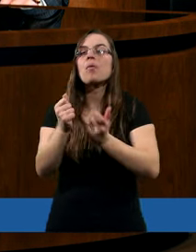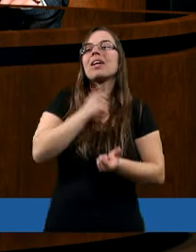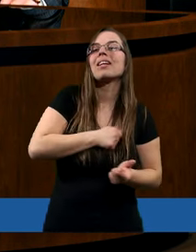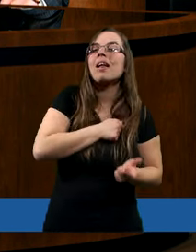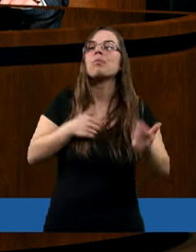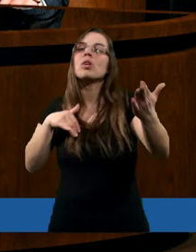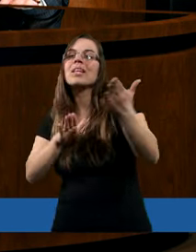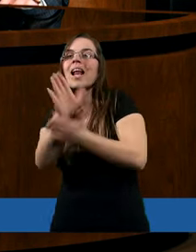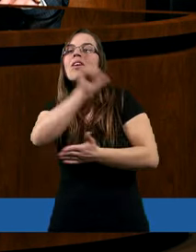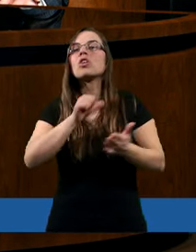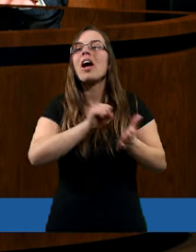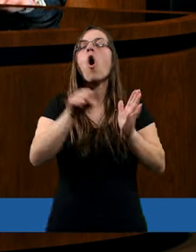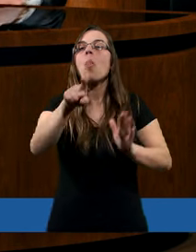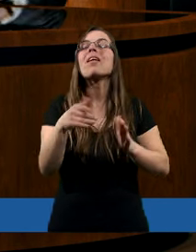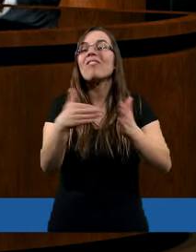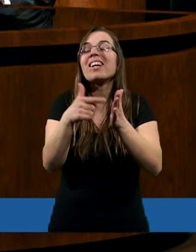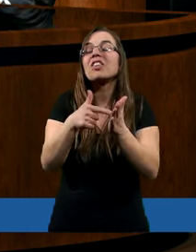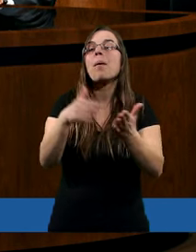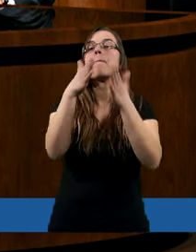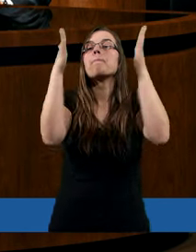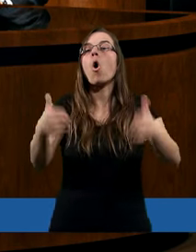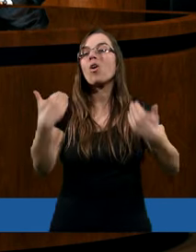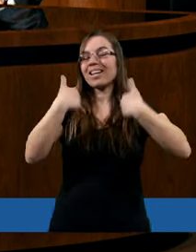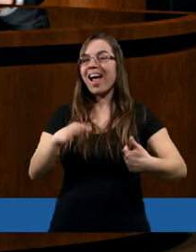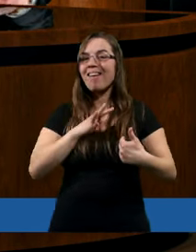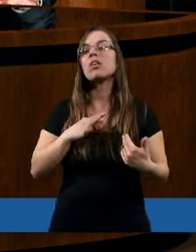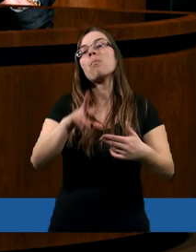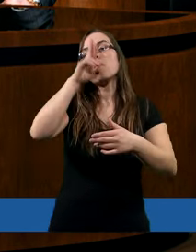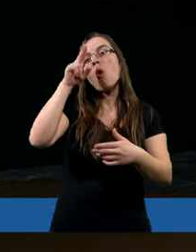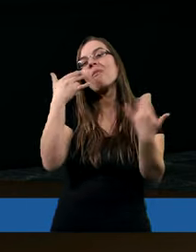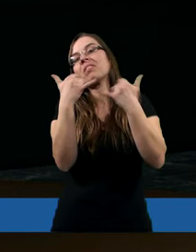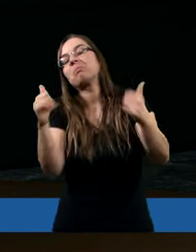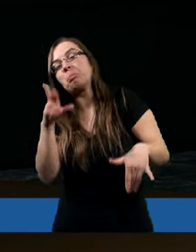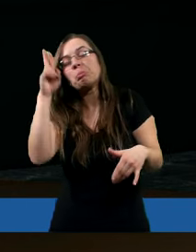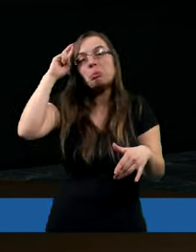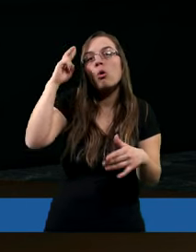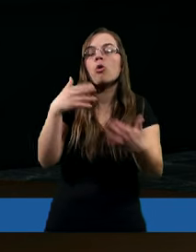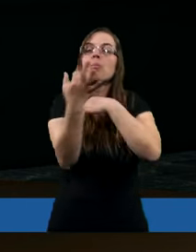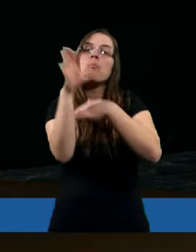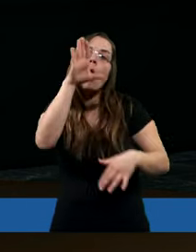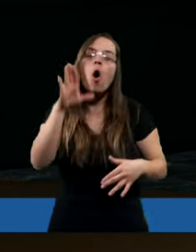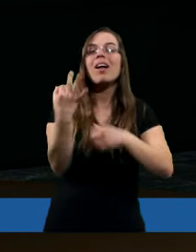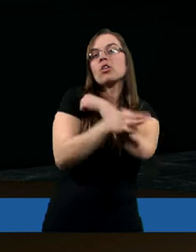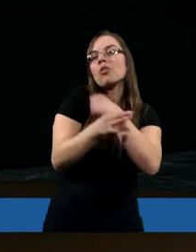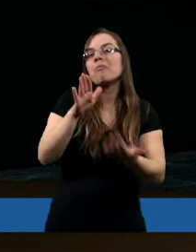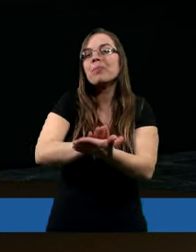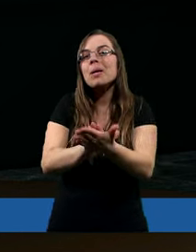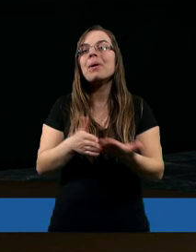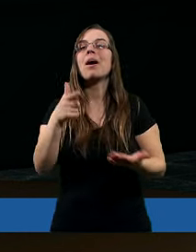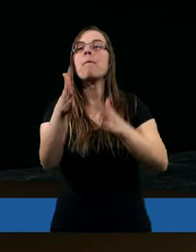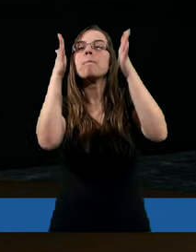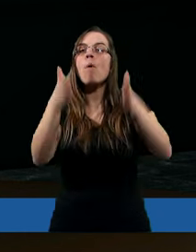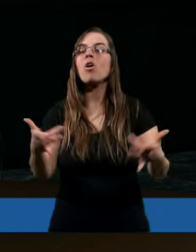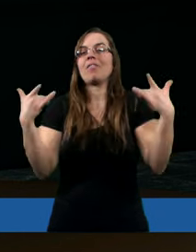zaczyna się od tej podstawy. Ktokolwiek nie zaczyna poznawać Boga, nie studiować Biblię, to dowiaduje się, że